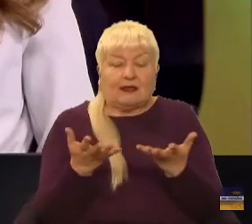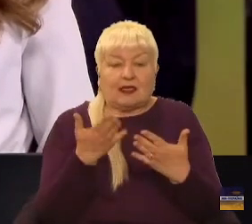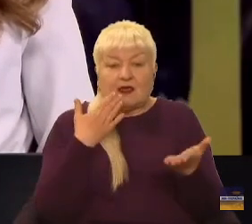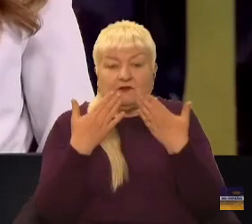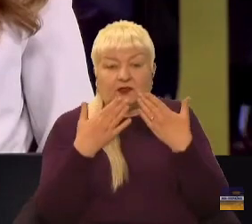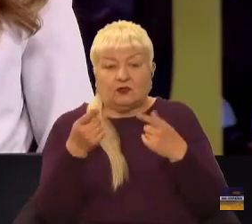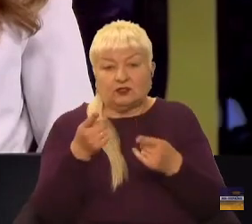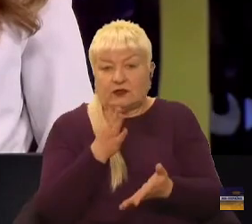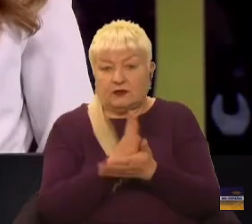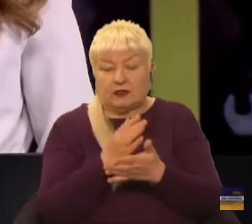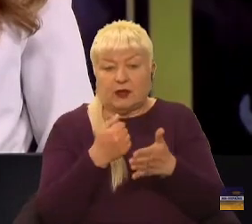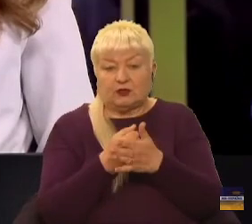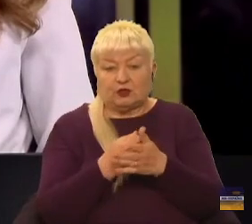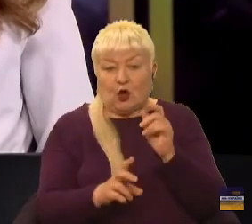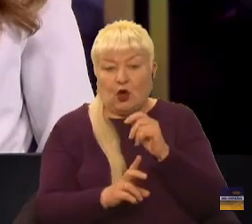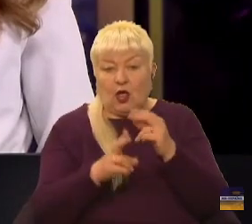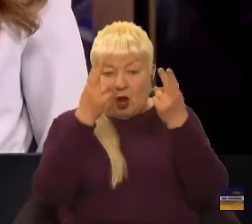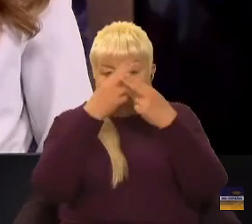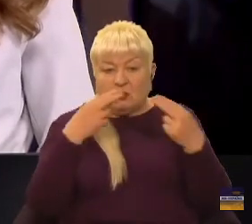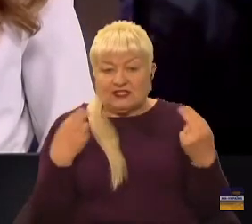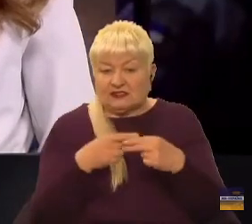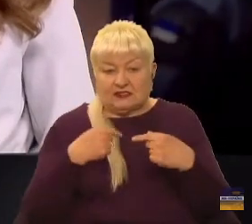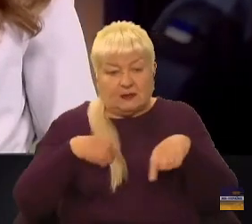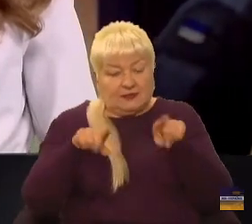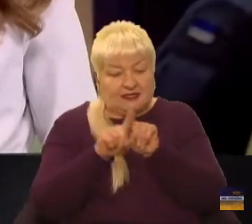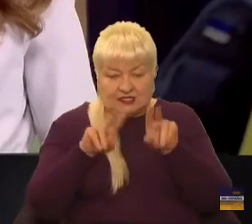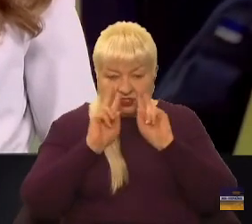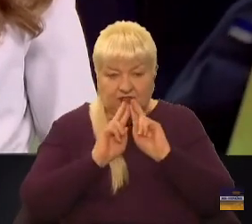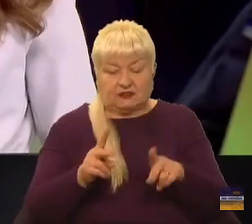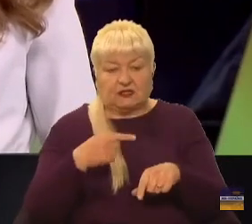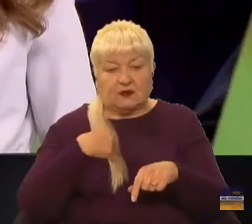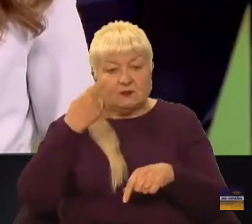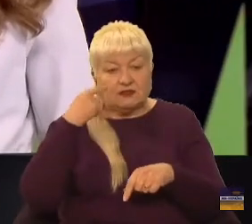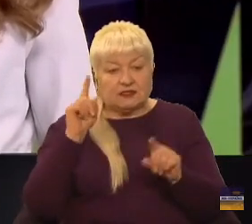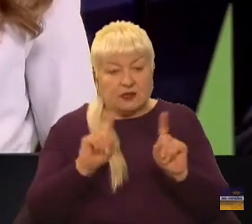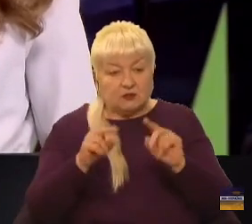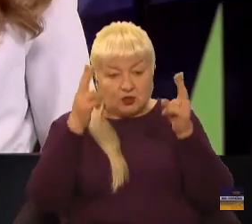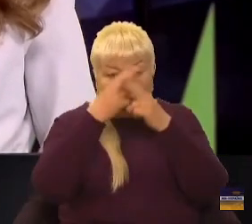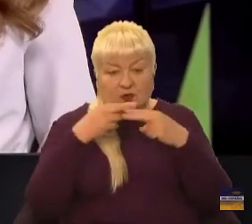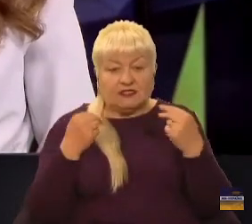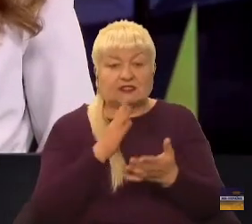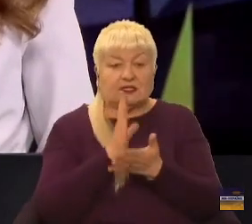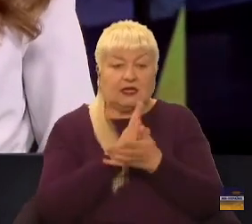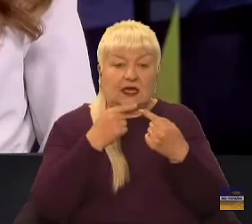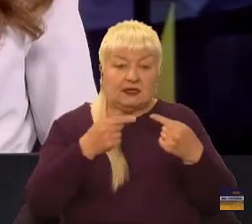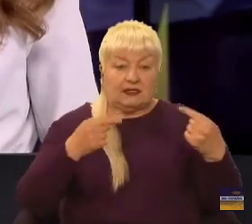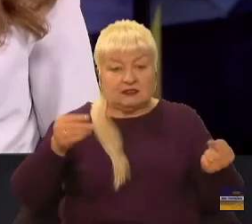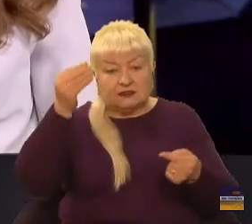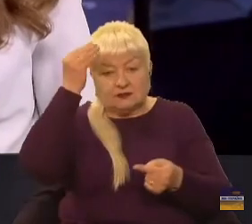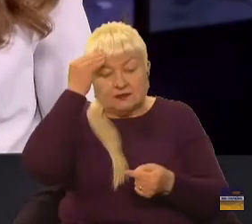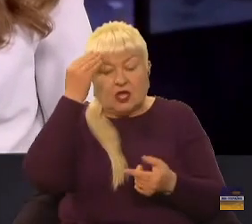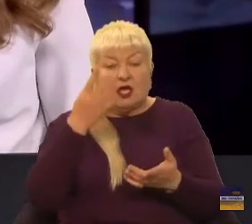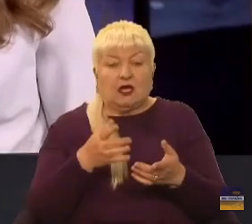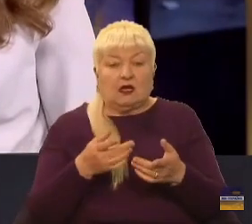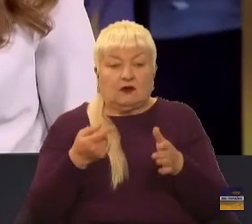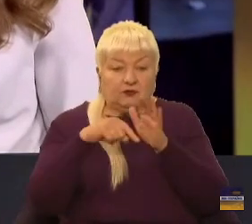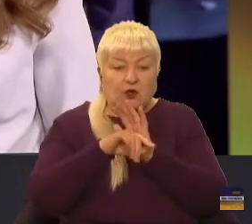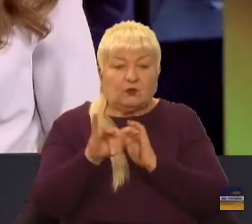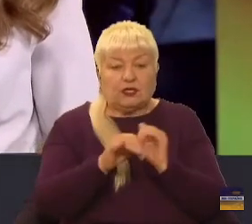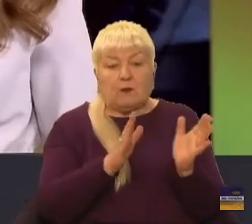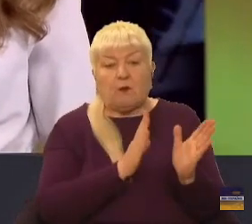монастиря мають, ми теж не знаємо. Ми знаємо, що в монастирі є різні точки зору стосовно, в тому числі,